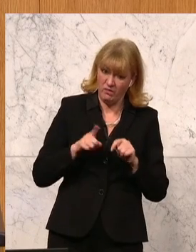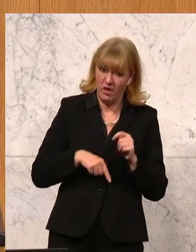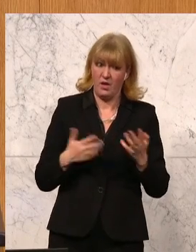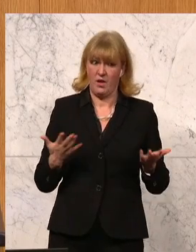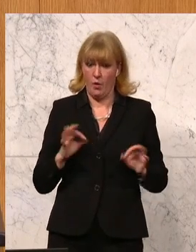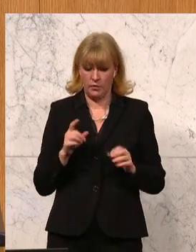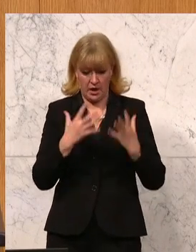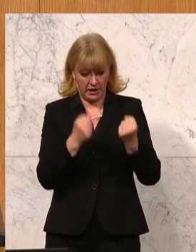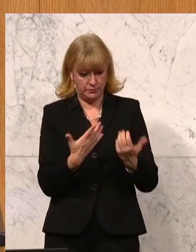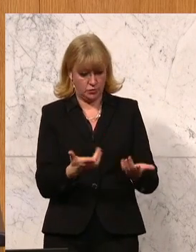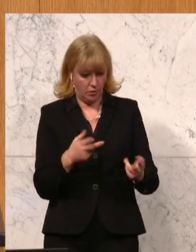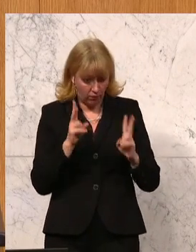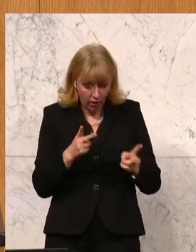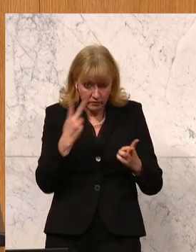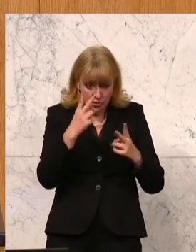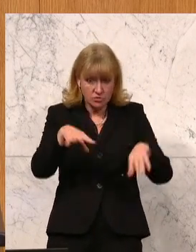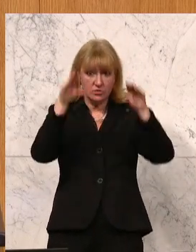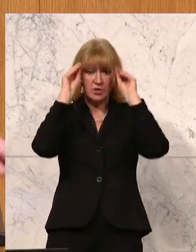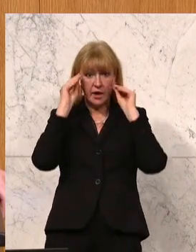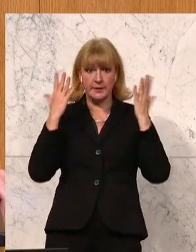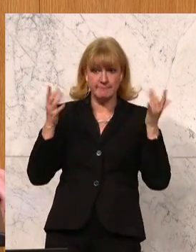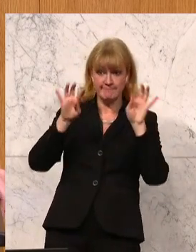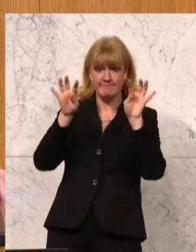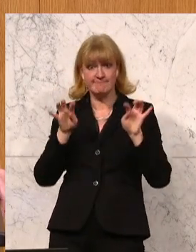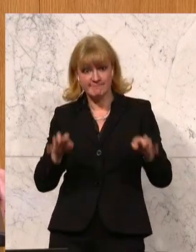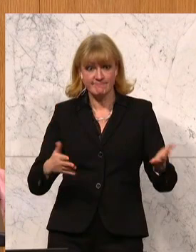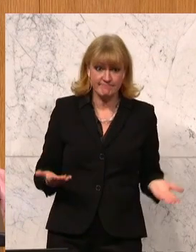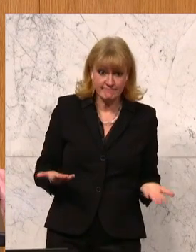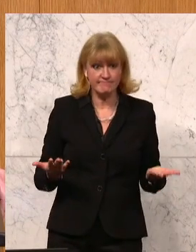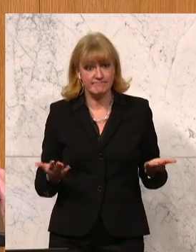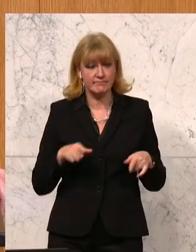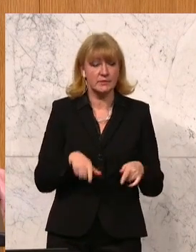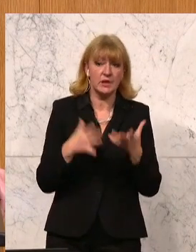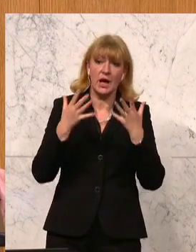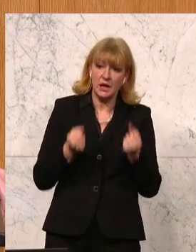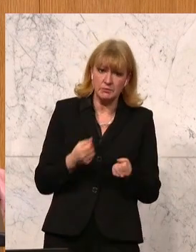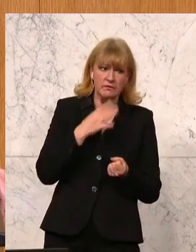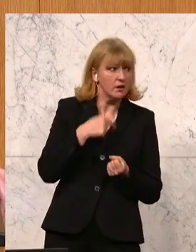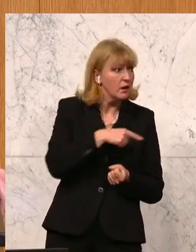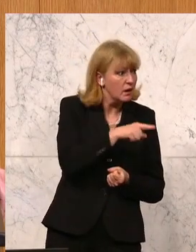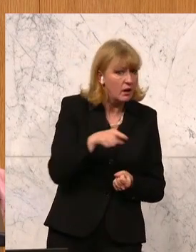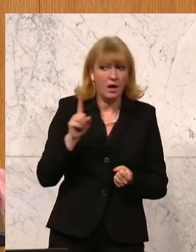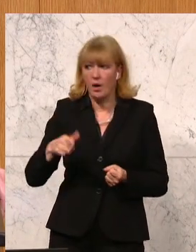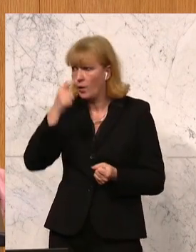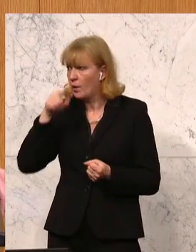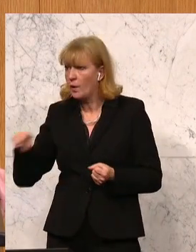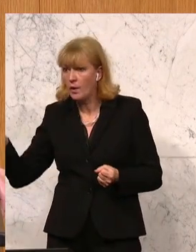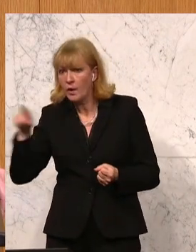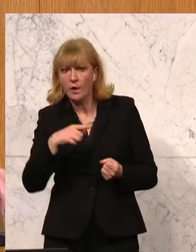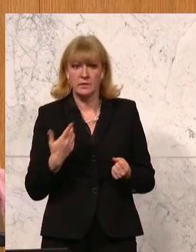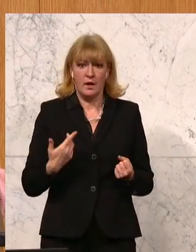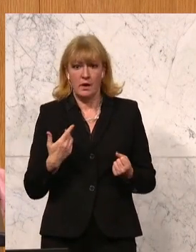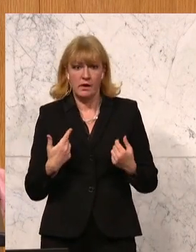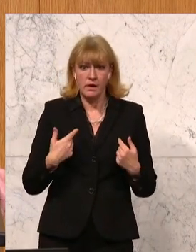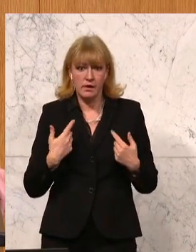solche Ergebnisse sind. Und das sind alles Fragestellungen, die viele von uns und viele der Bevölkerung auch bewegen.